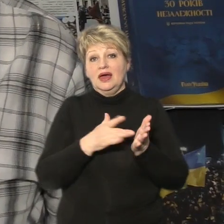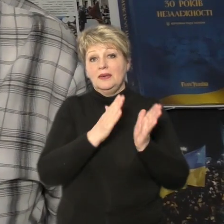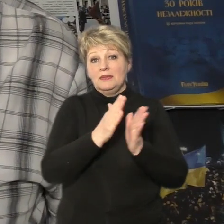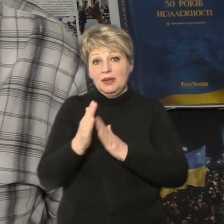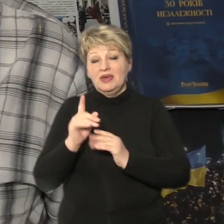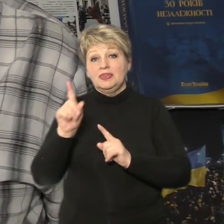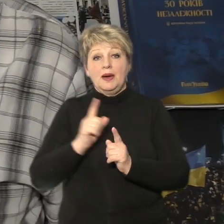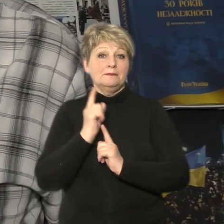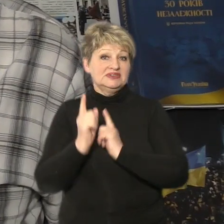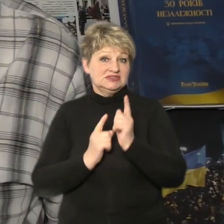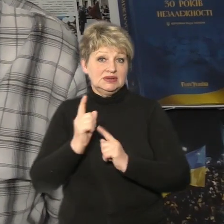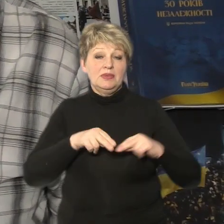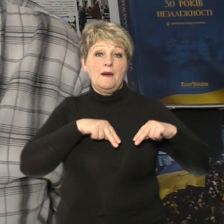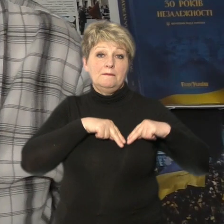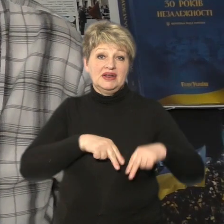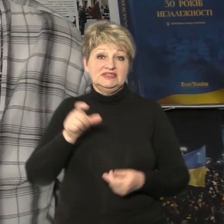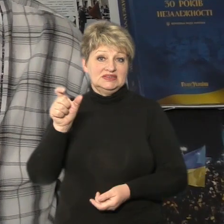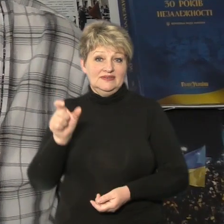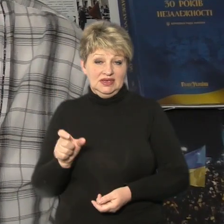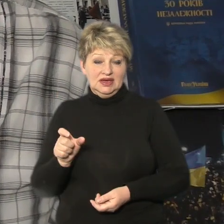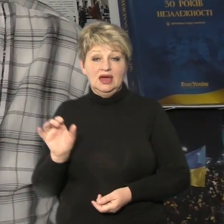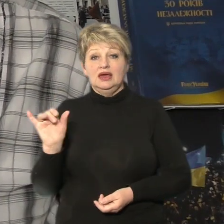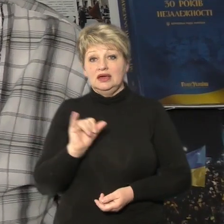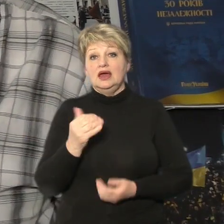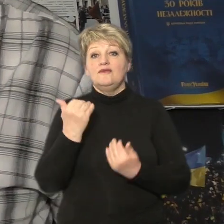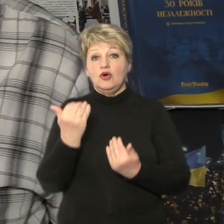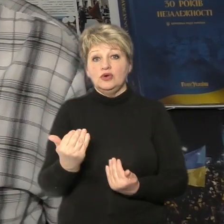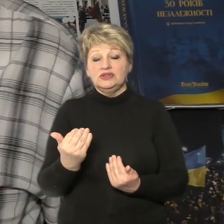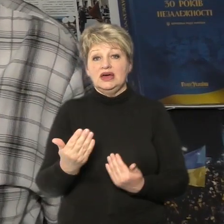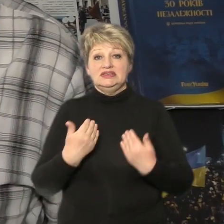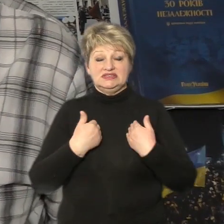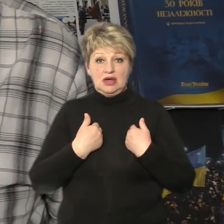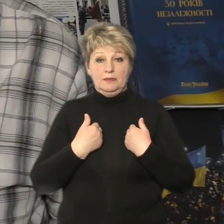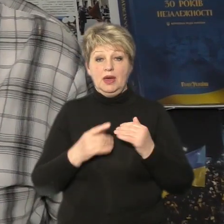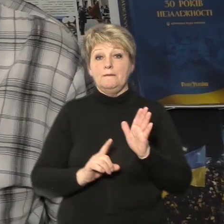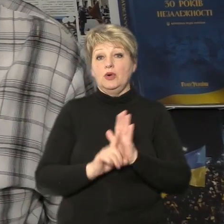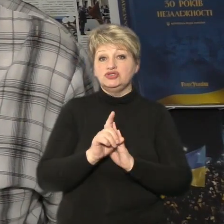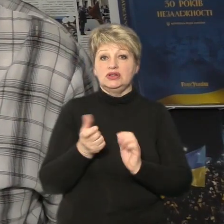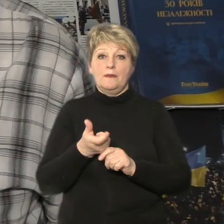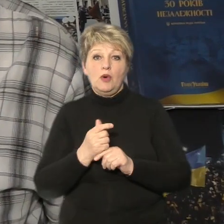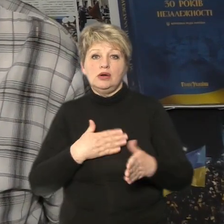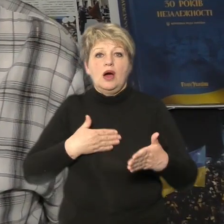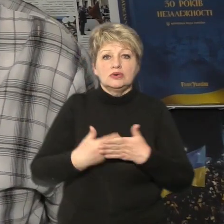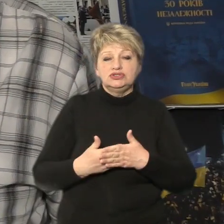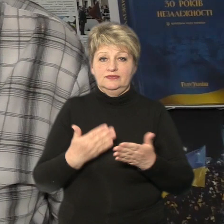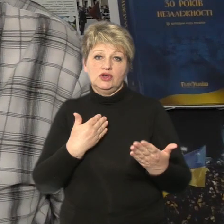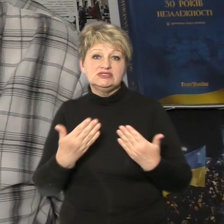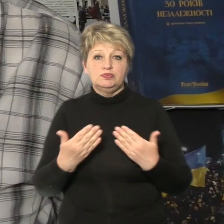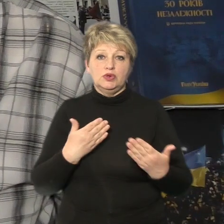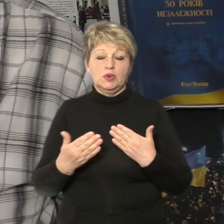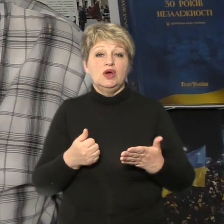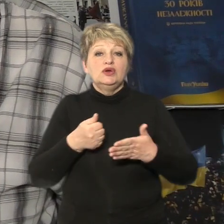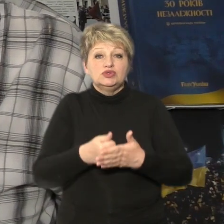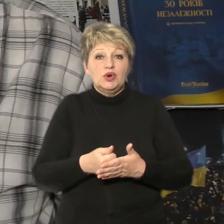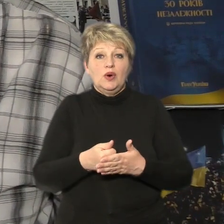змінився працівник і вона з нами почала більш так активно спілкуватися. До